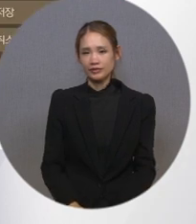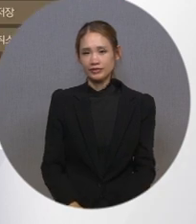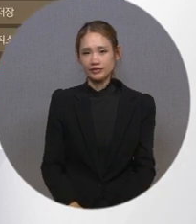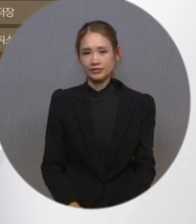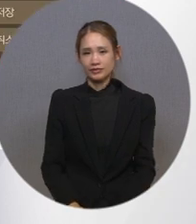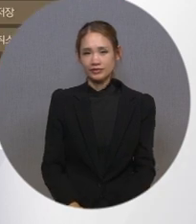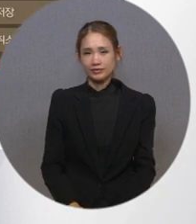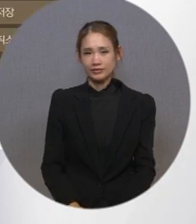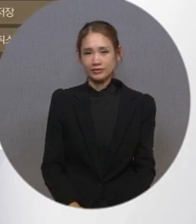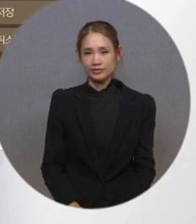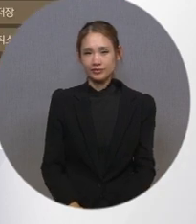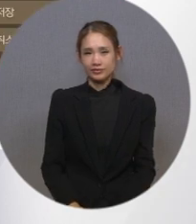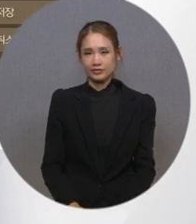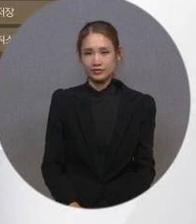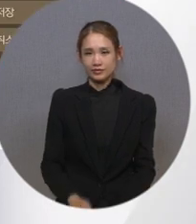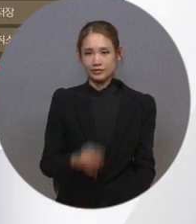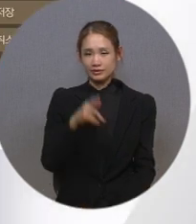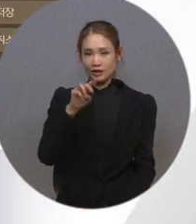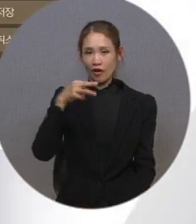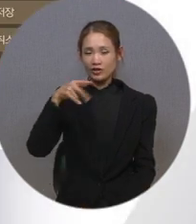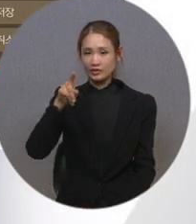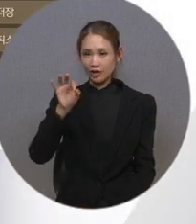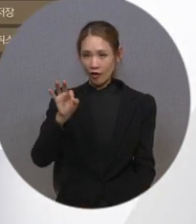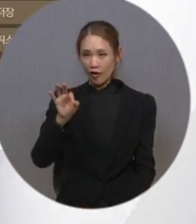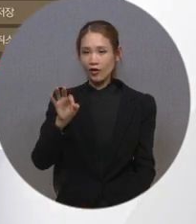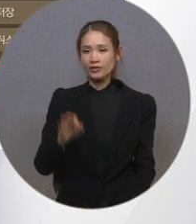음성 안내 설정에 진입하게 됩니다.